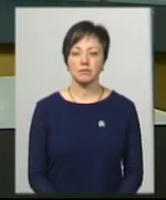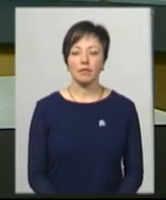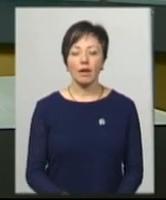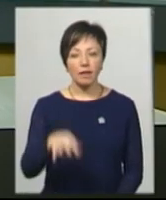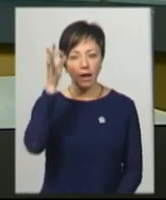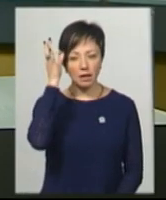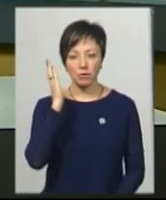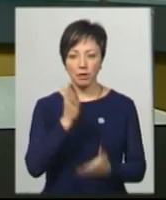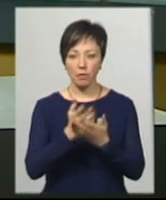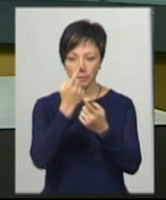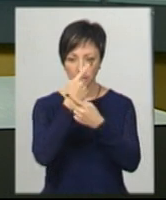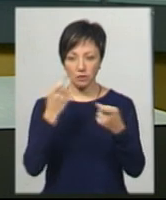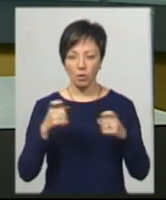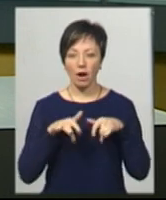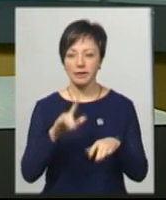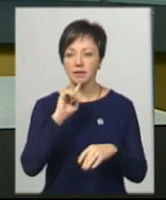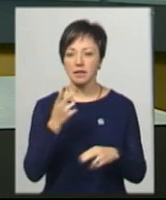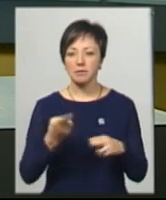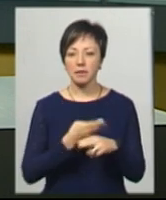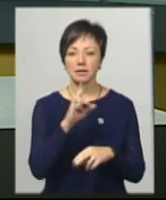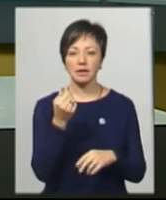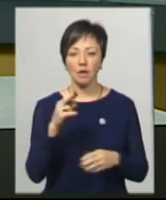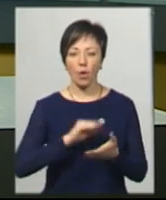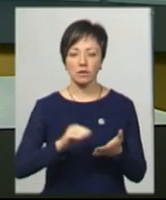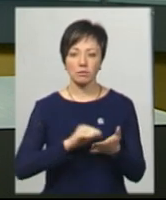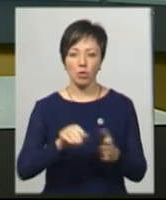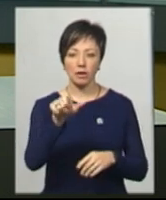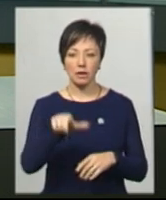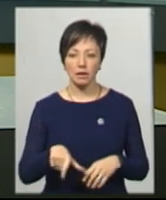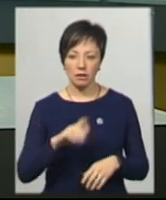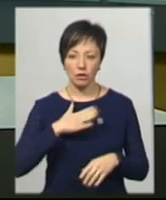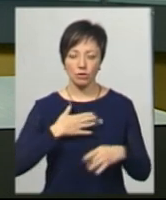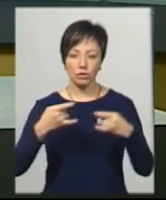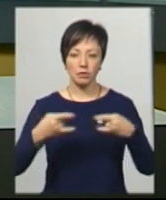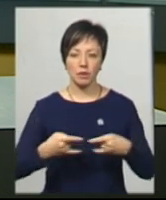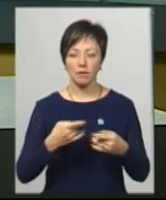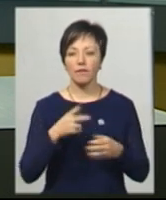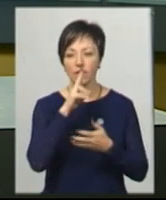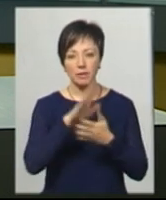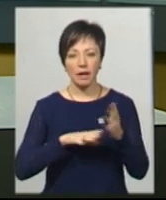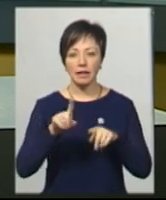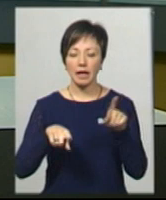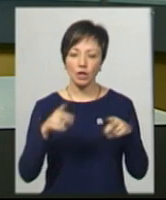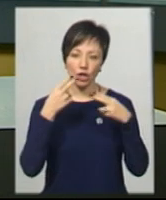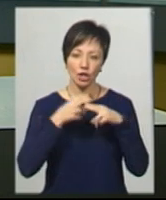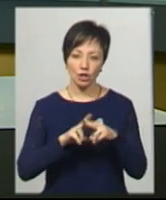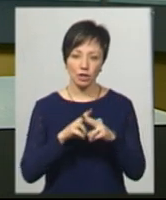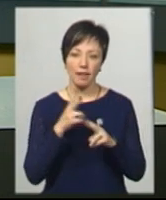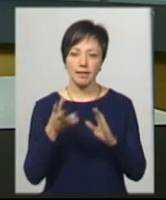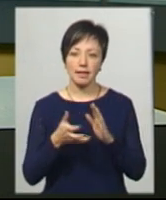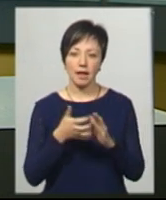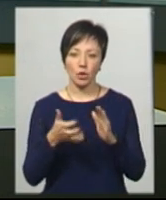Нагадаю, на прямому зв'язку з акцією «Рік без Каті» була кореспондентка Суспільного Анастасія Збродова. Вибачте, що деякі технічні